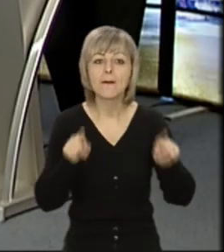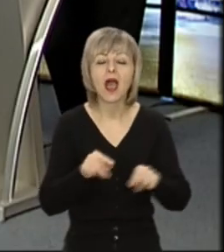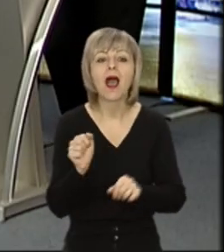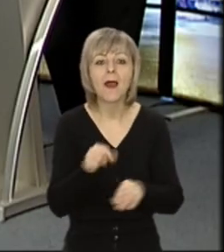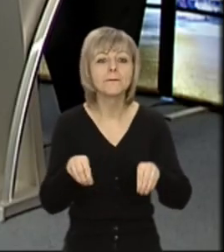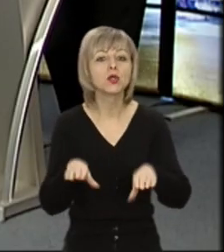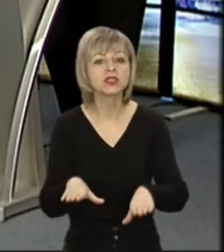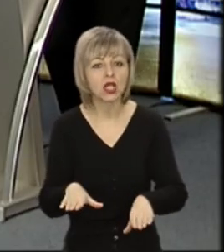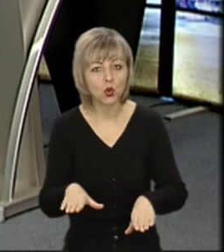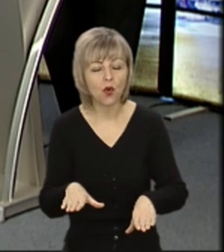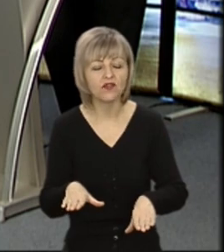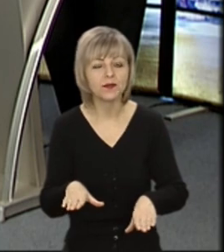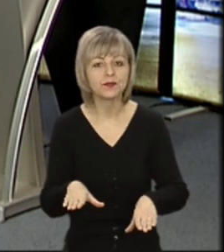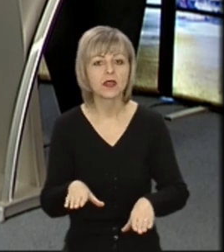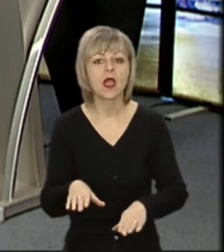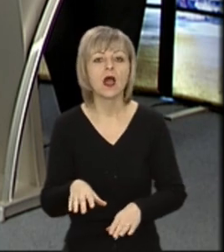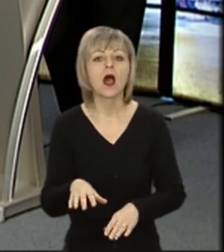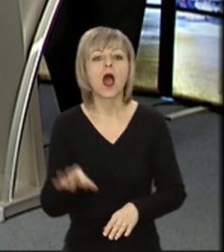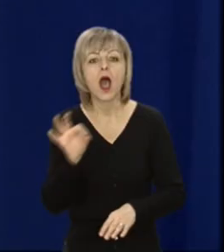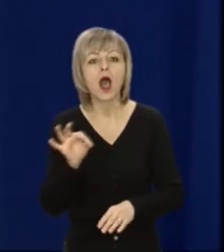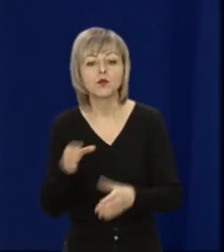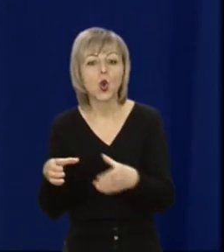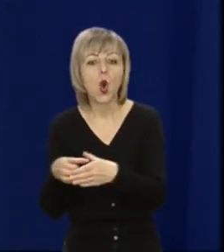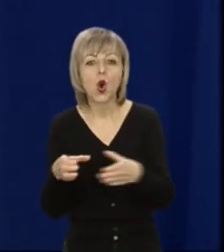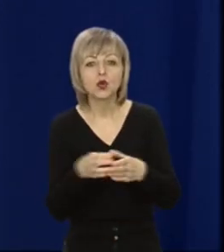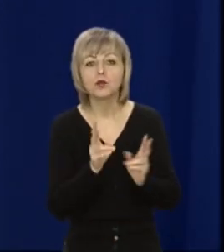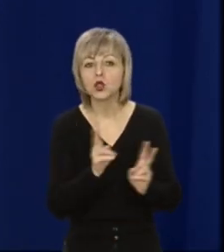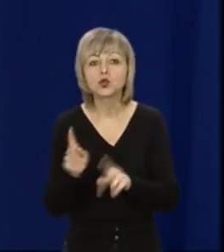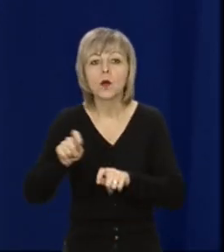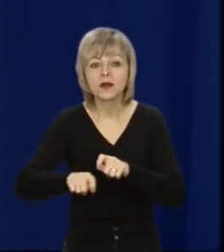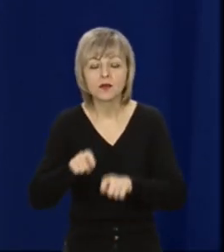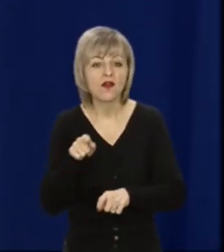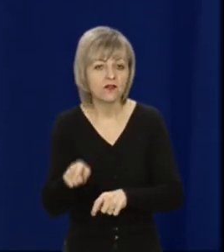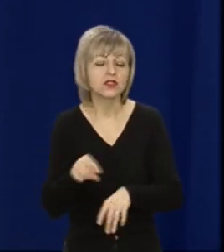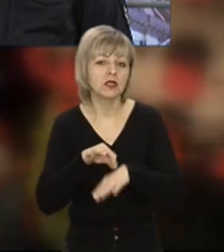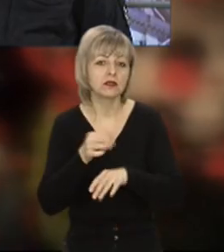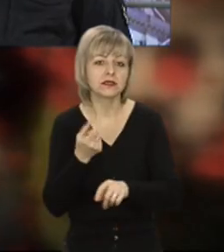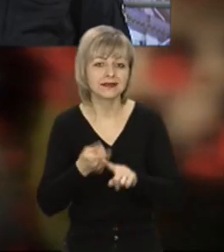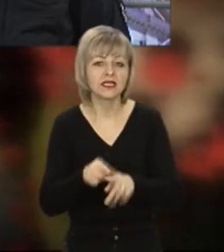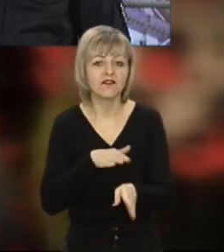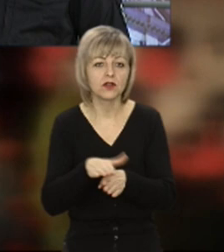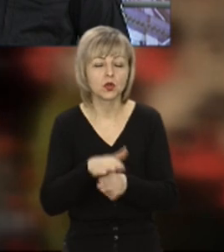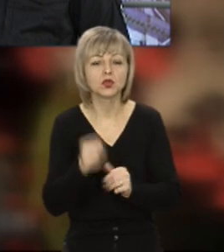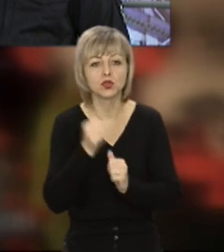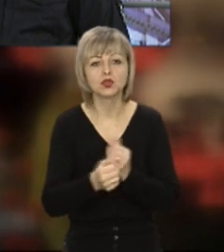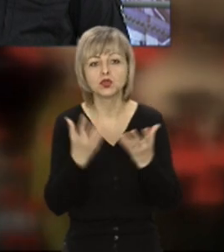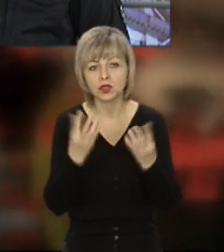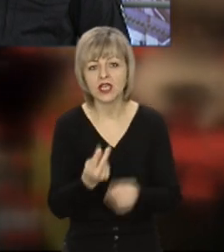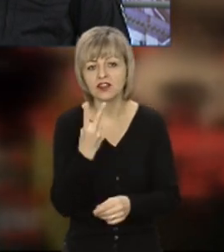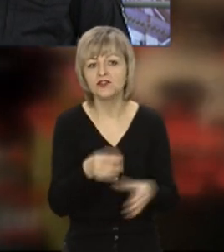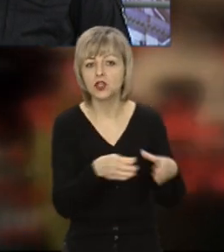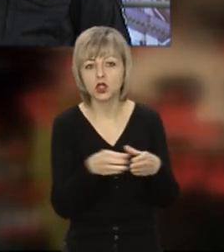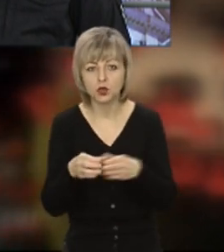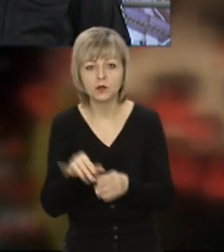постанови. Що стосується груп, які перевіряють, то вони роблять їх щодня, навіть вихідні дні. Дві групи – це